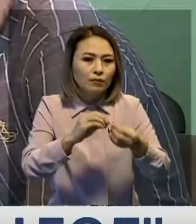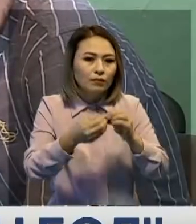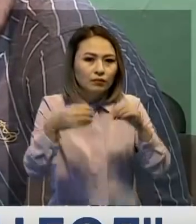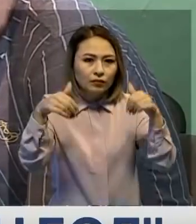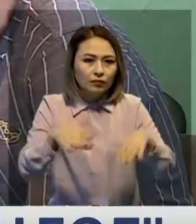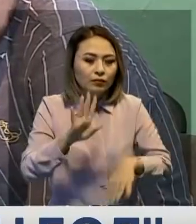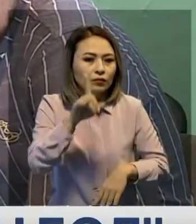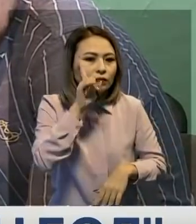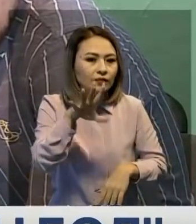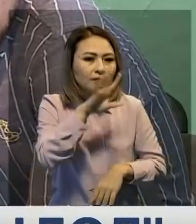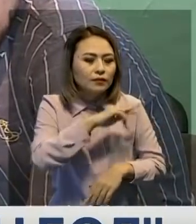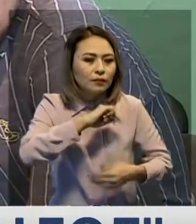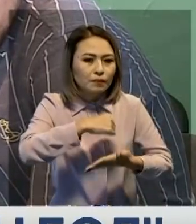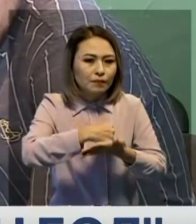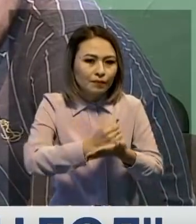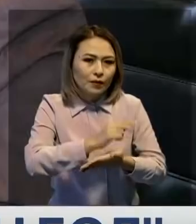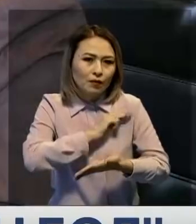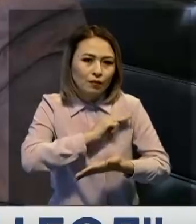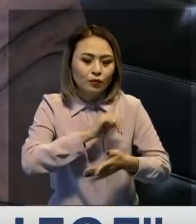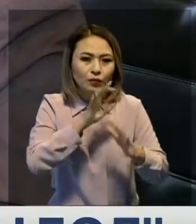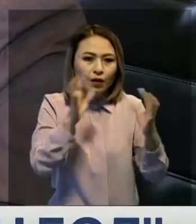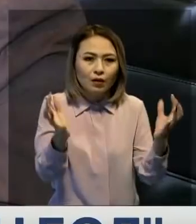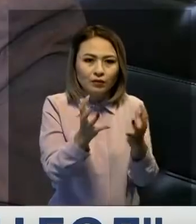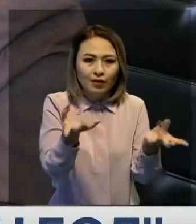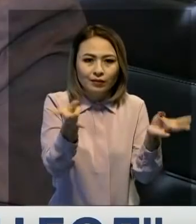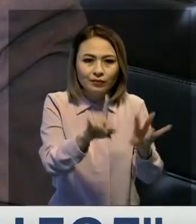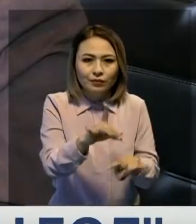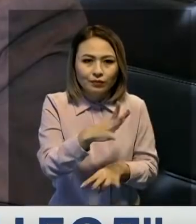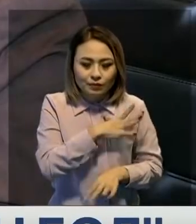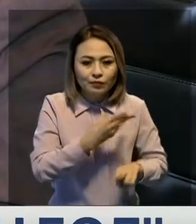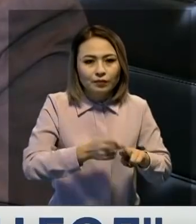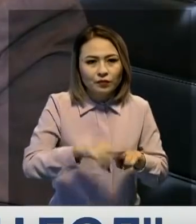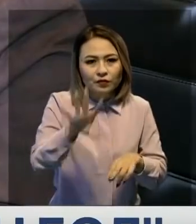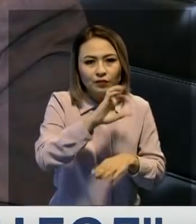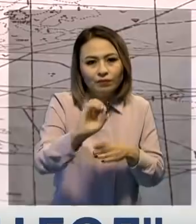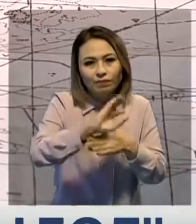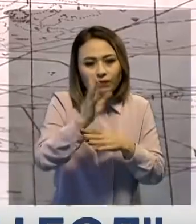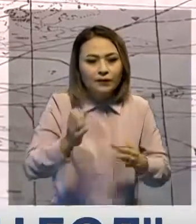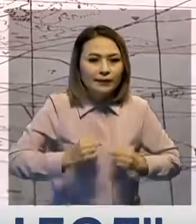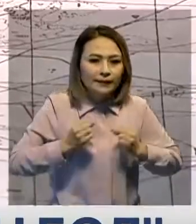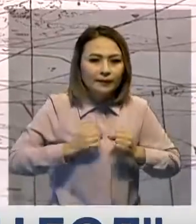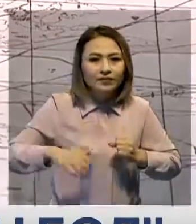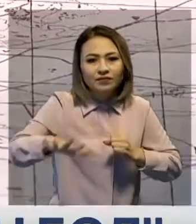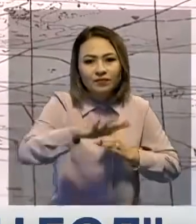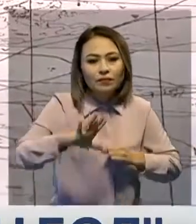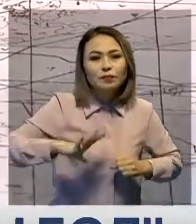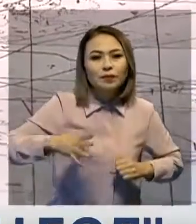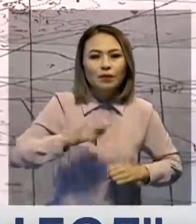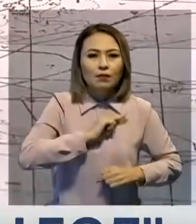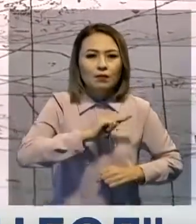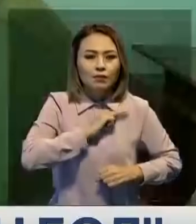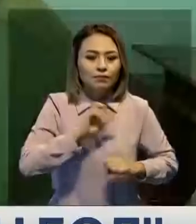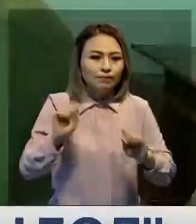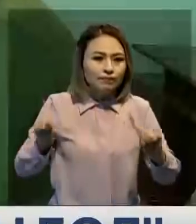Ауылда жастарды тұрақтандыру үшін ең алдымен кенттегі әлюметтік жағдайды жақсартуға жет. Қазір жас әкім елді мекен жанындағы байырғы кенштердің жұмысын